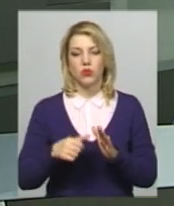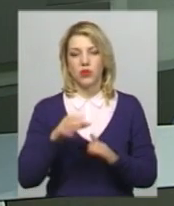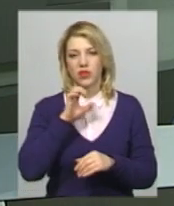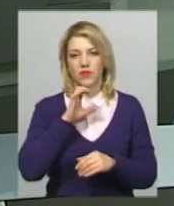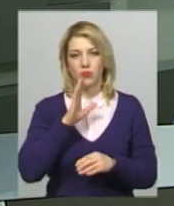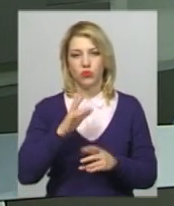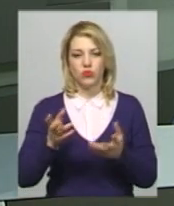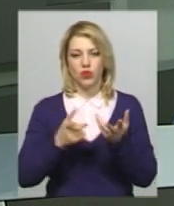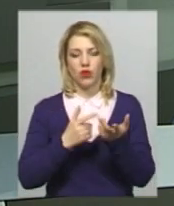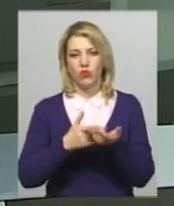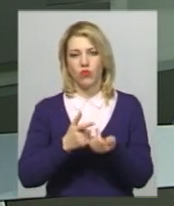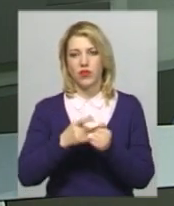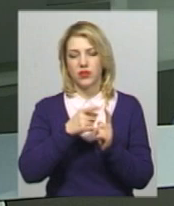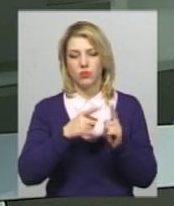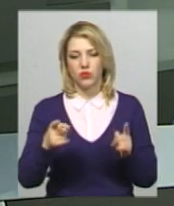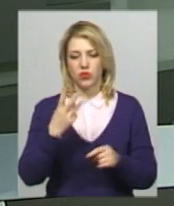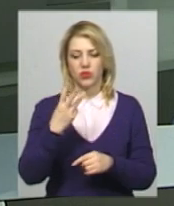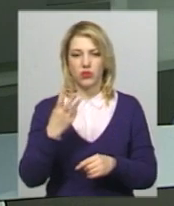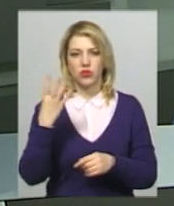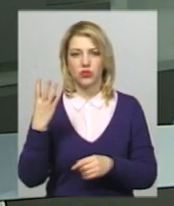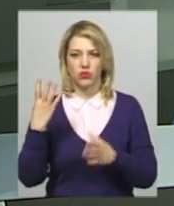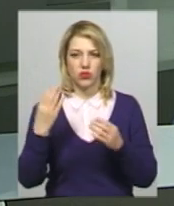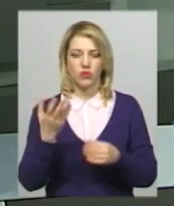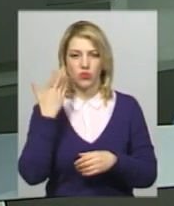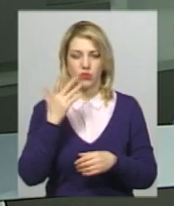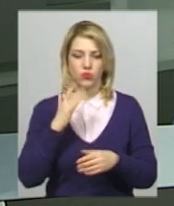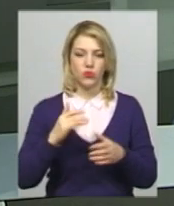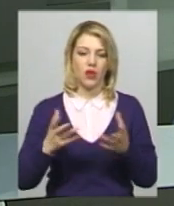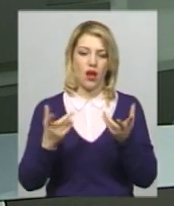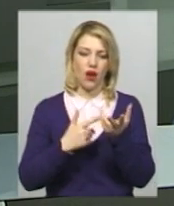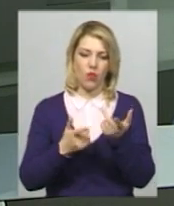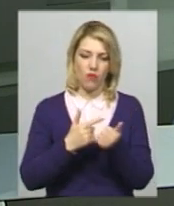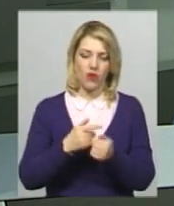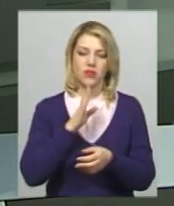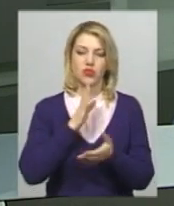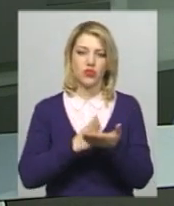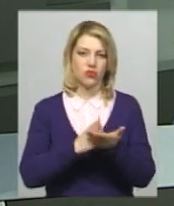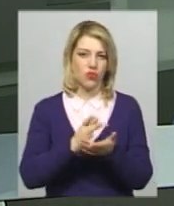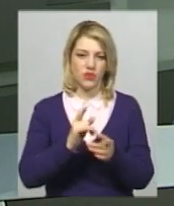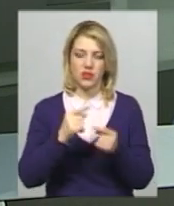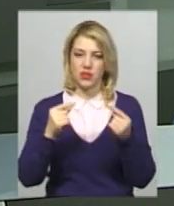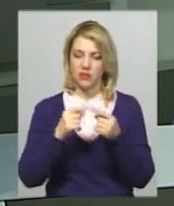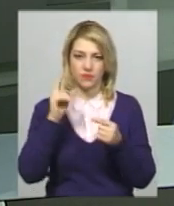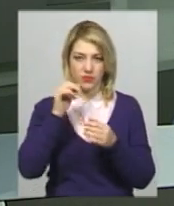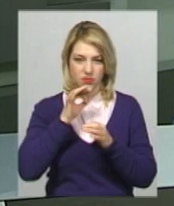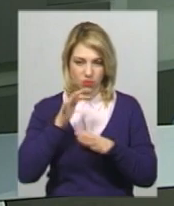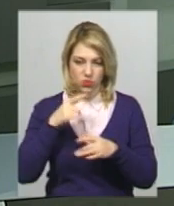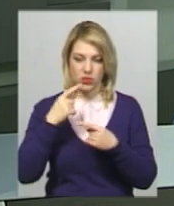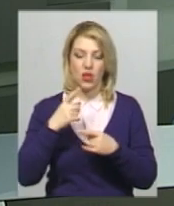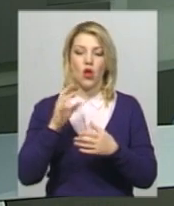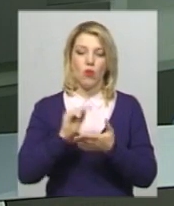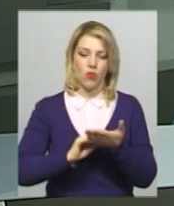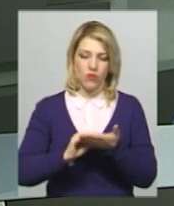рахуватимуть протягом 3-4 днів. Коли саме почнуть рахувати, чиновниця точної дати не називає, але додає, що повторний